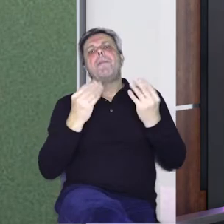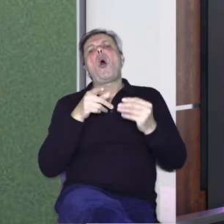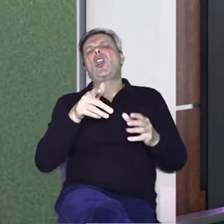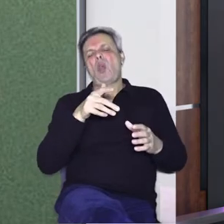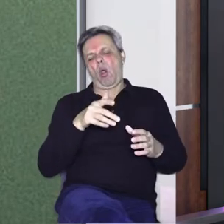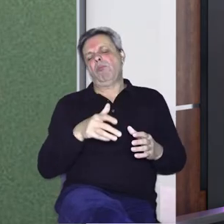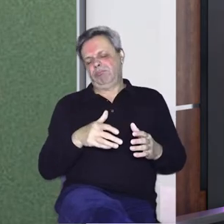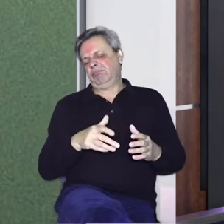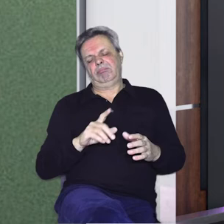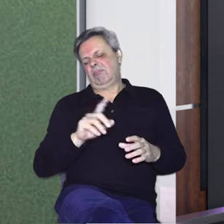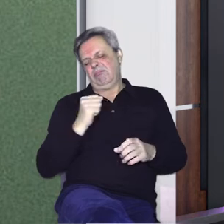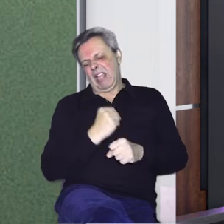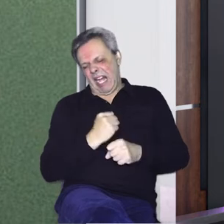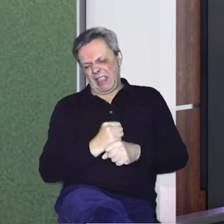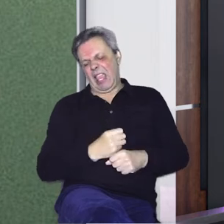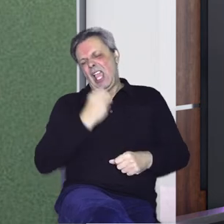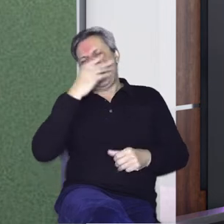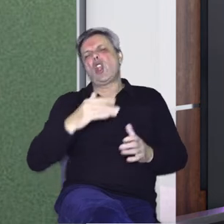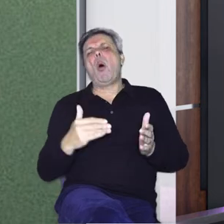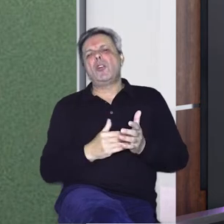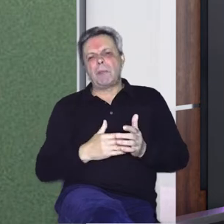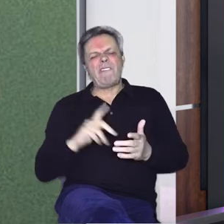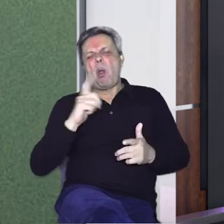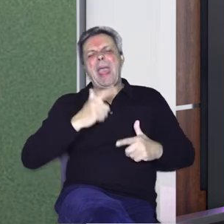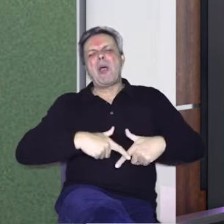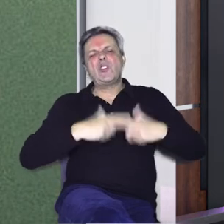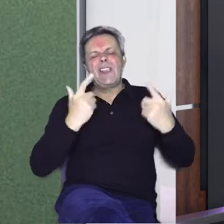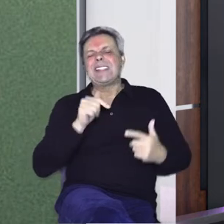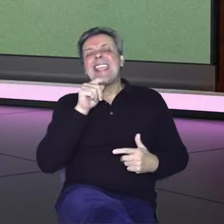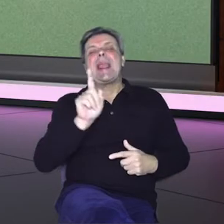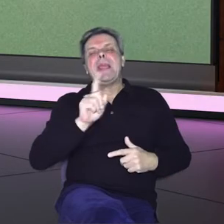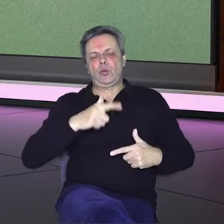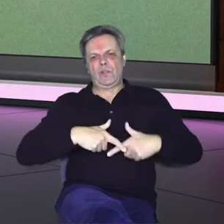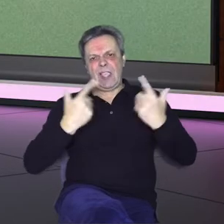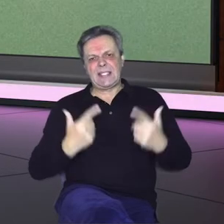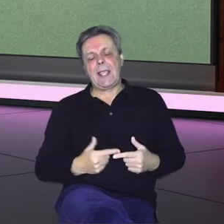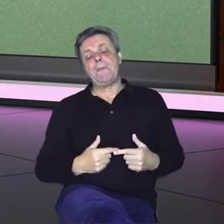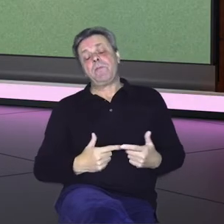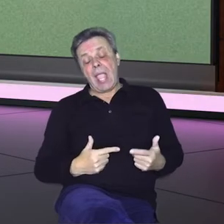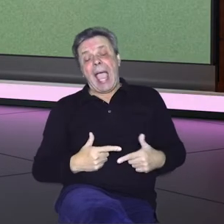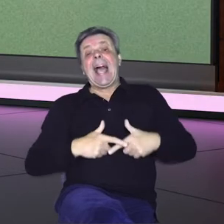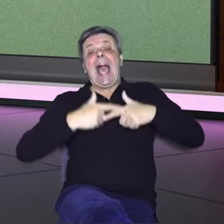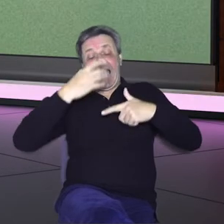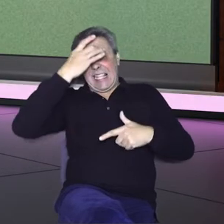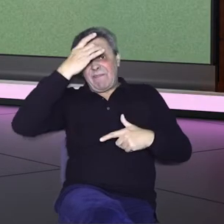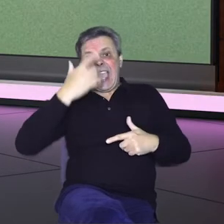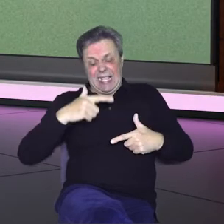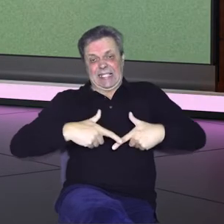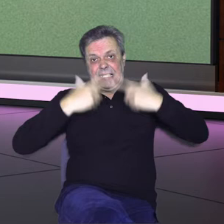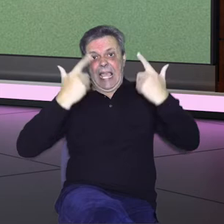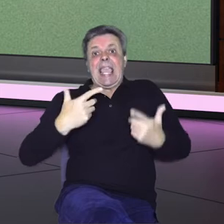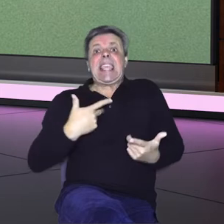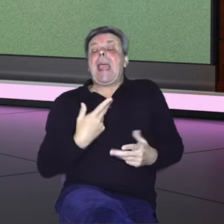mnogi to zloupotrbljavaju, odnosno nemaju svijest, nisu svijesni. A svijeste, čini mi se, najvažnija